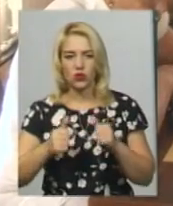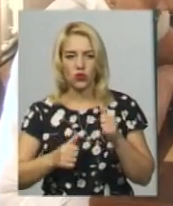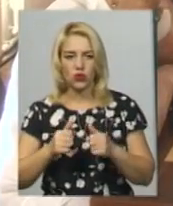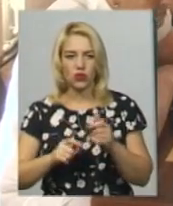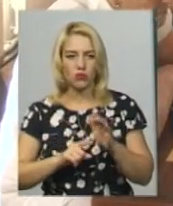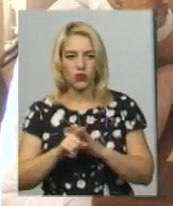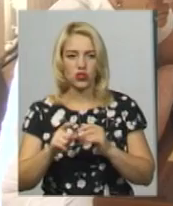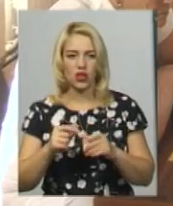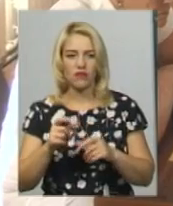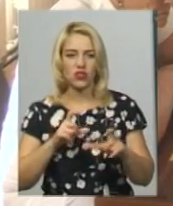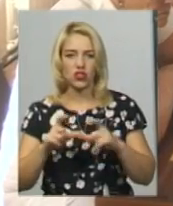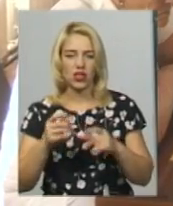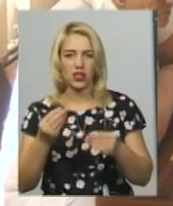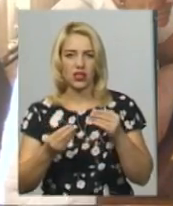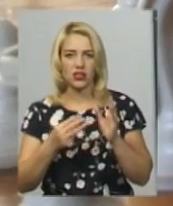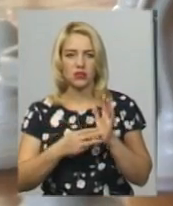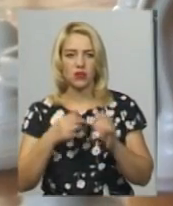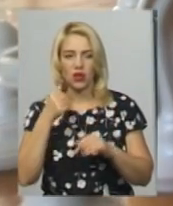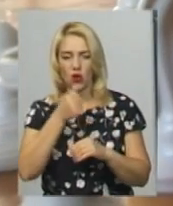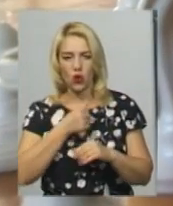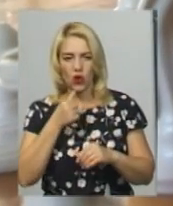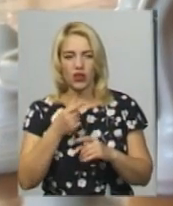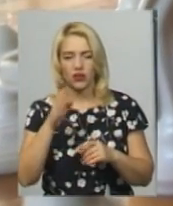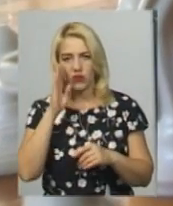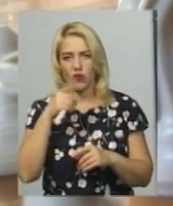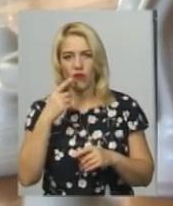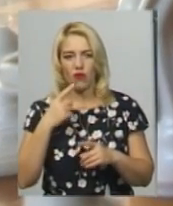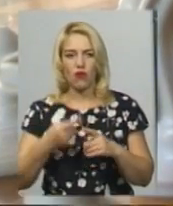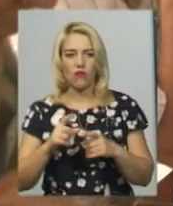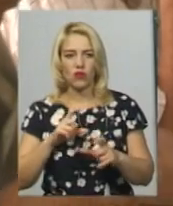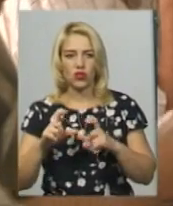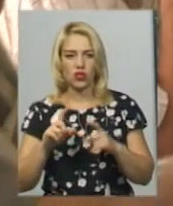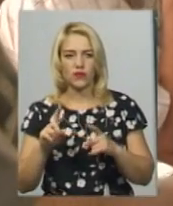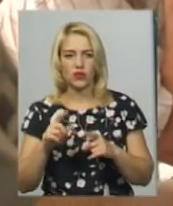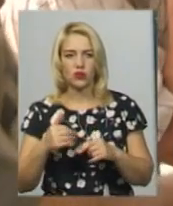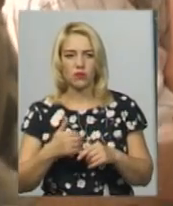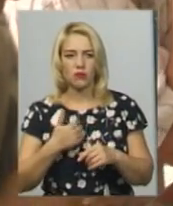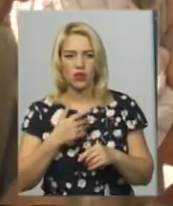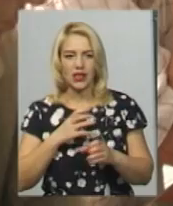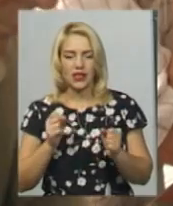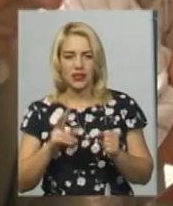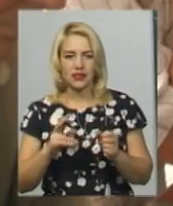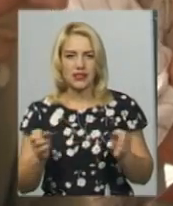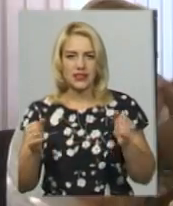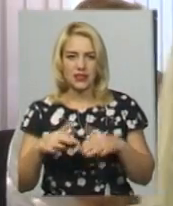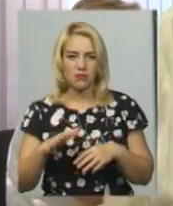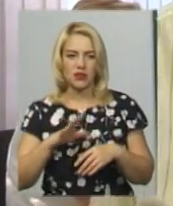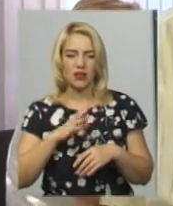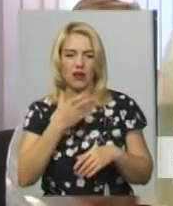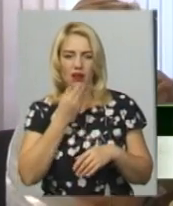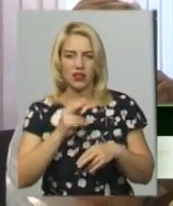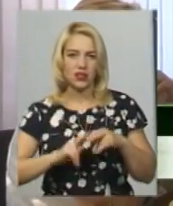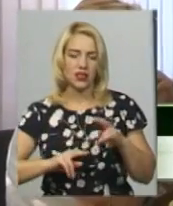шахахи почав грати з восьмі років. Чувій каже, гра в шахахи дозволяє бути більш зібраним і мати хороший настрій. Шахмати дають